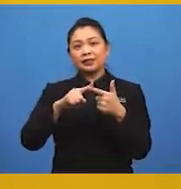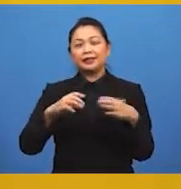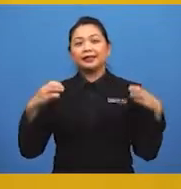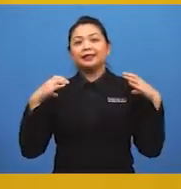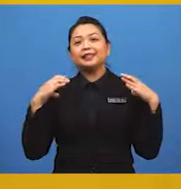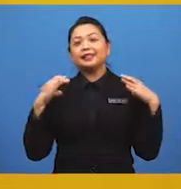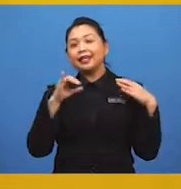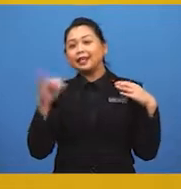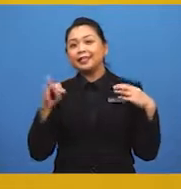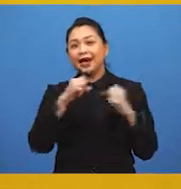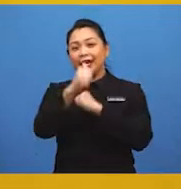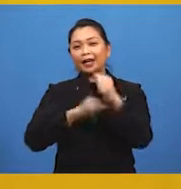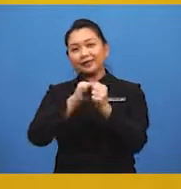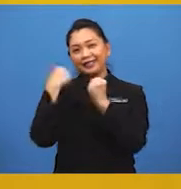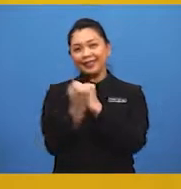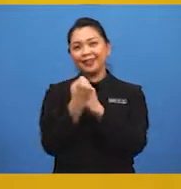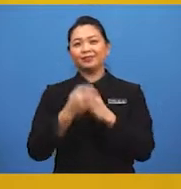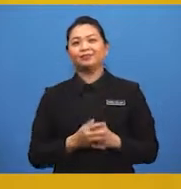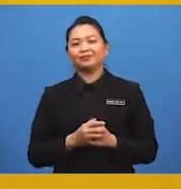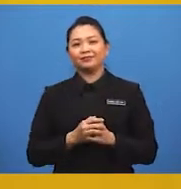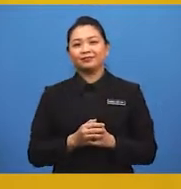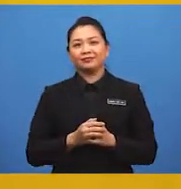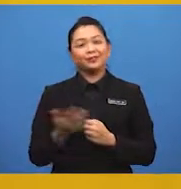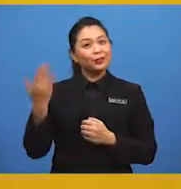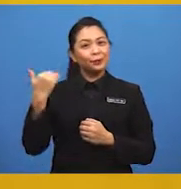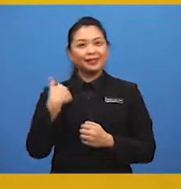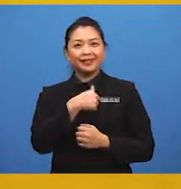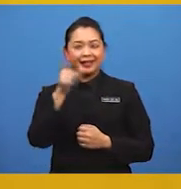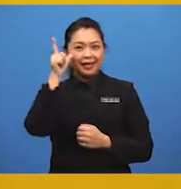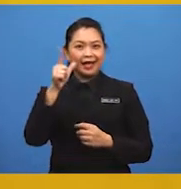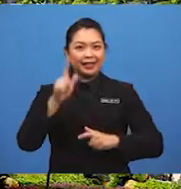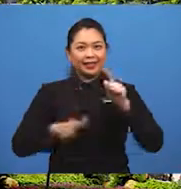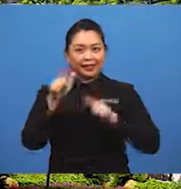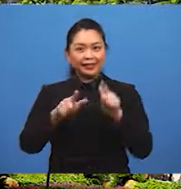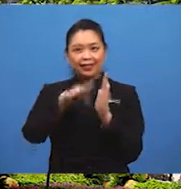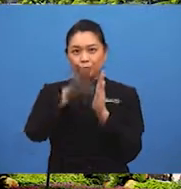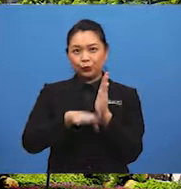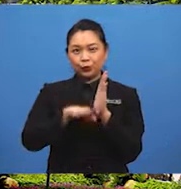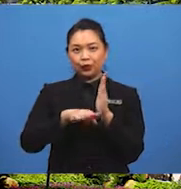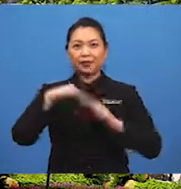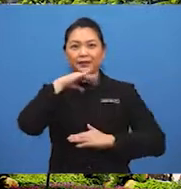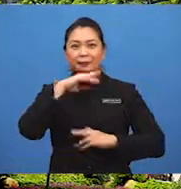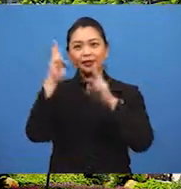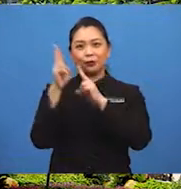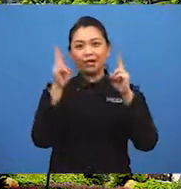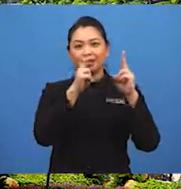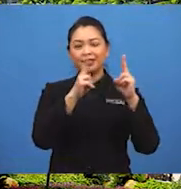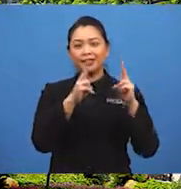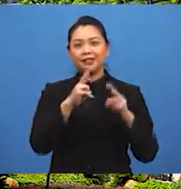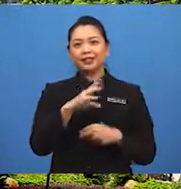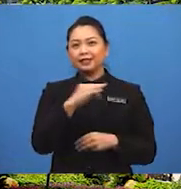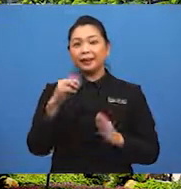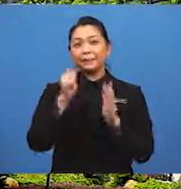cintai alam sekitar. Jom kita lihat pula langkah mengurangkan pencemaran udara